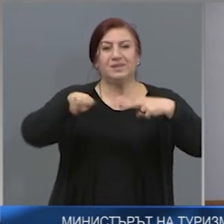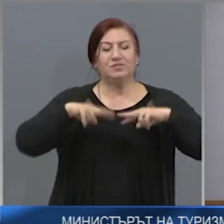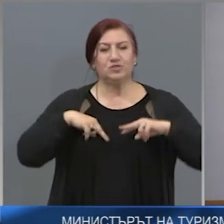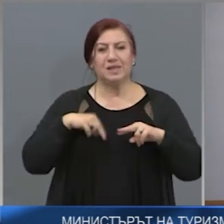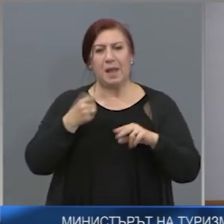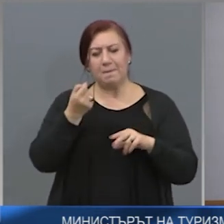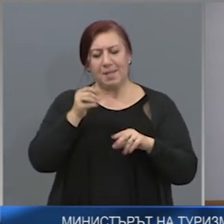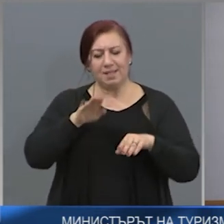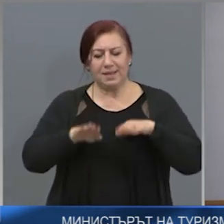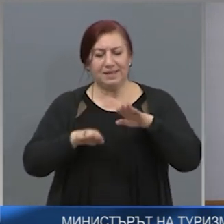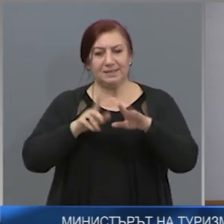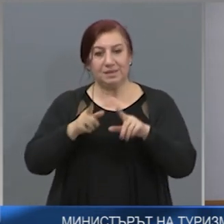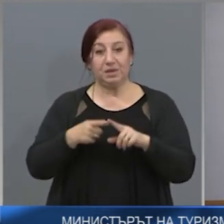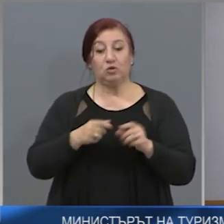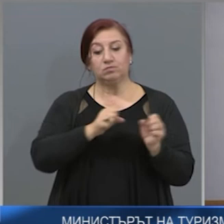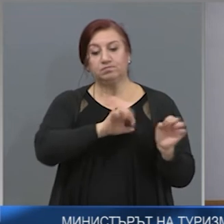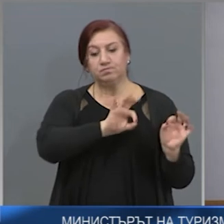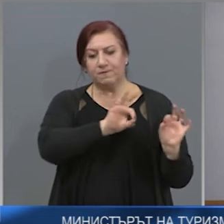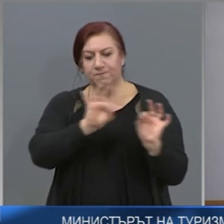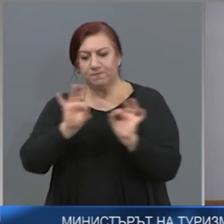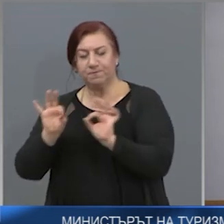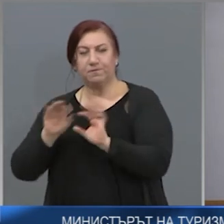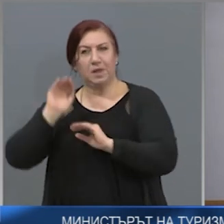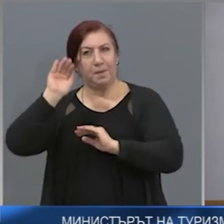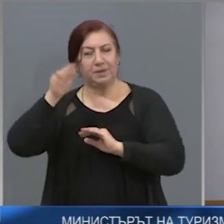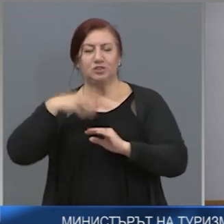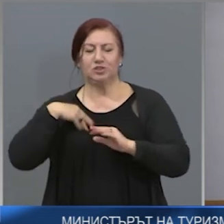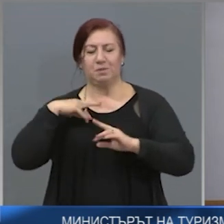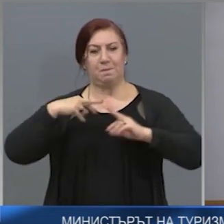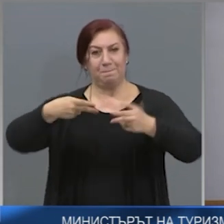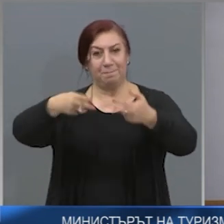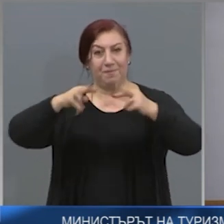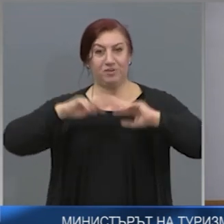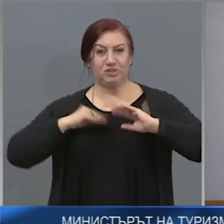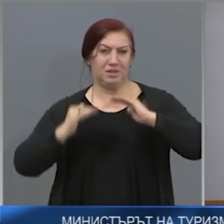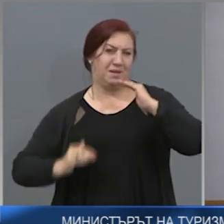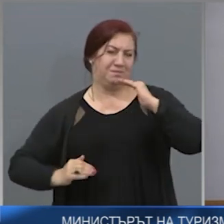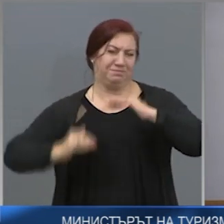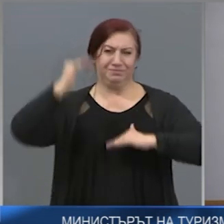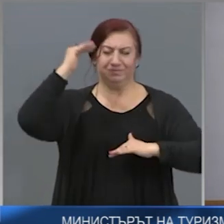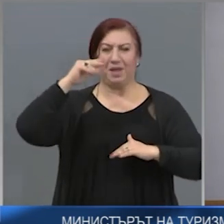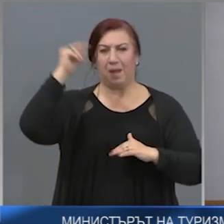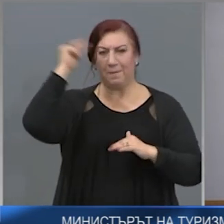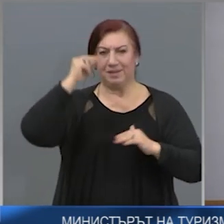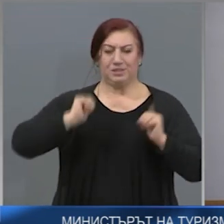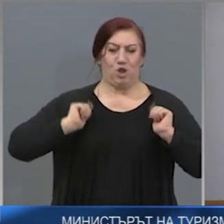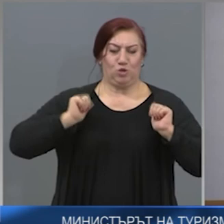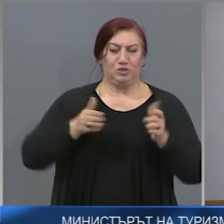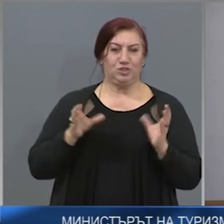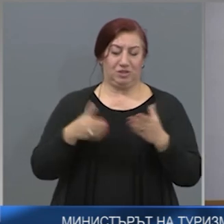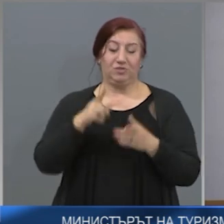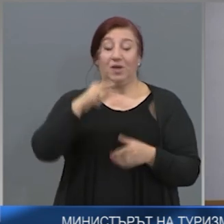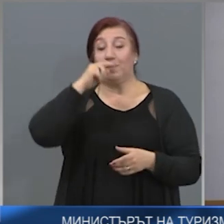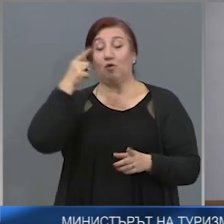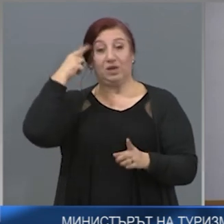с устойчива перспектива нашия сектор. И смятам, че това е една изключително важна